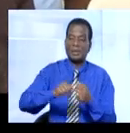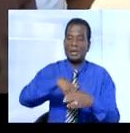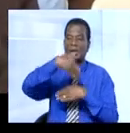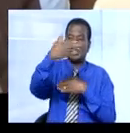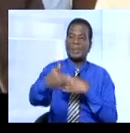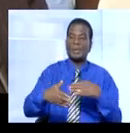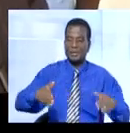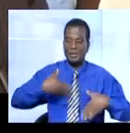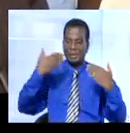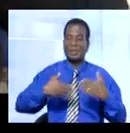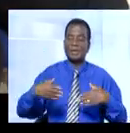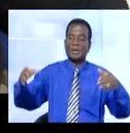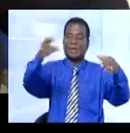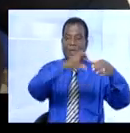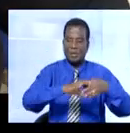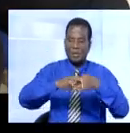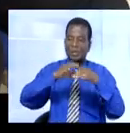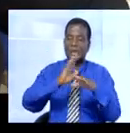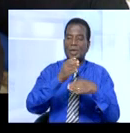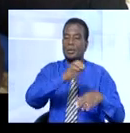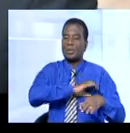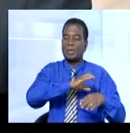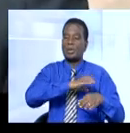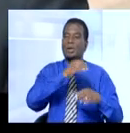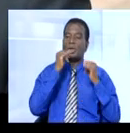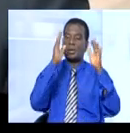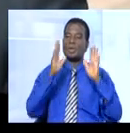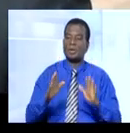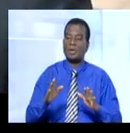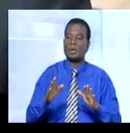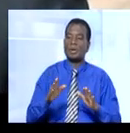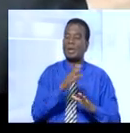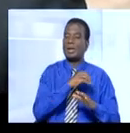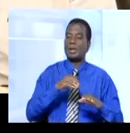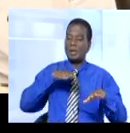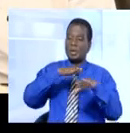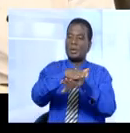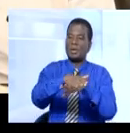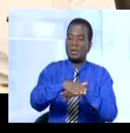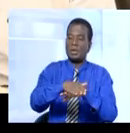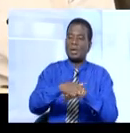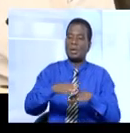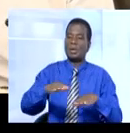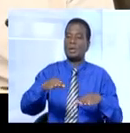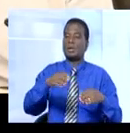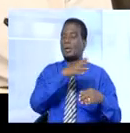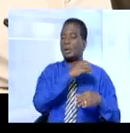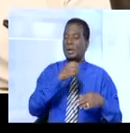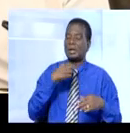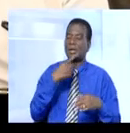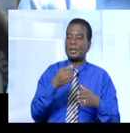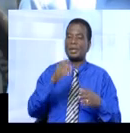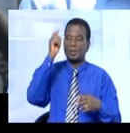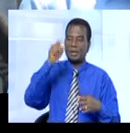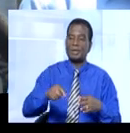s'être réjoui de cette collaboration entre police ivoirienne et opération des Nations Unies, Bredoumbia égrène ici ses besoins.